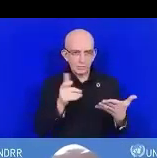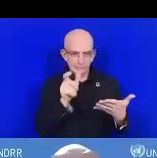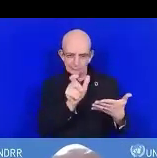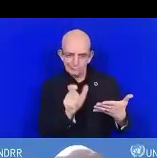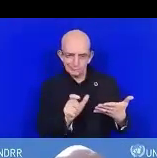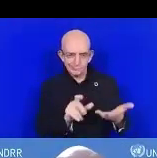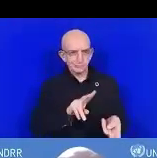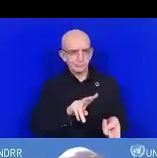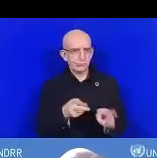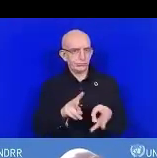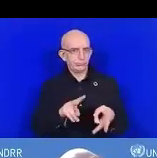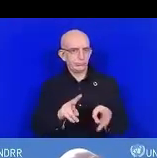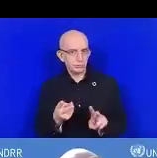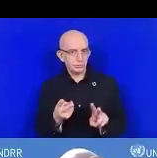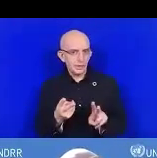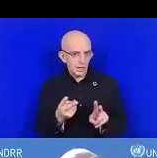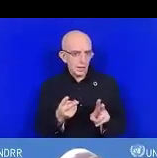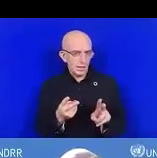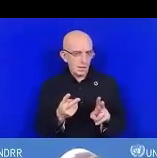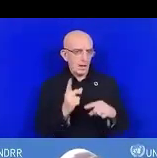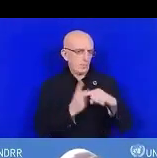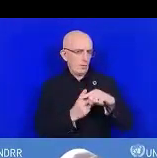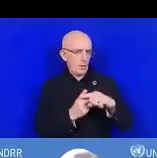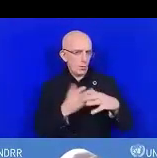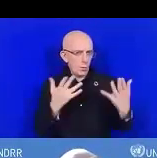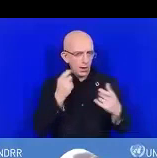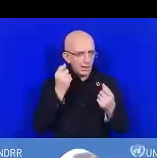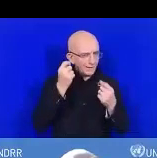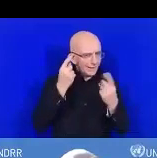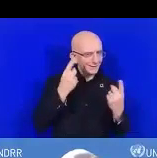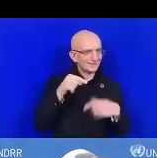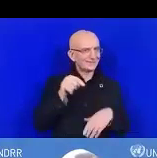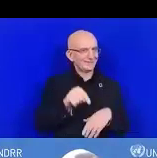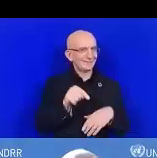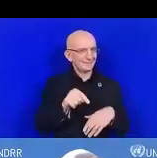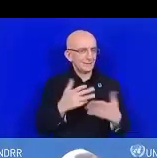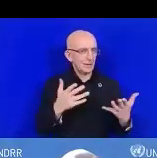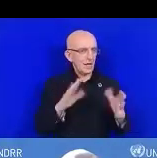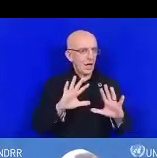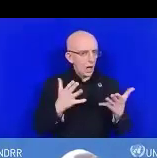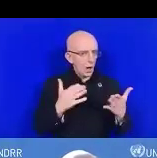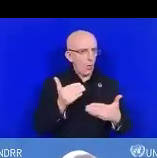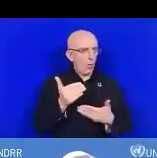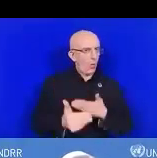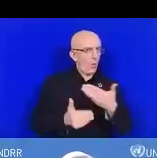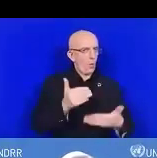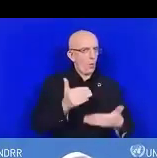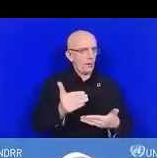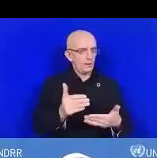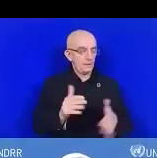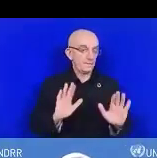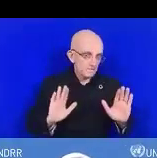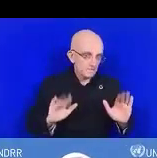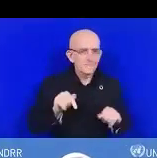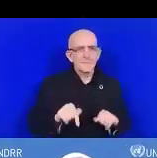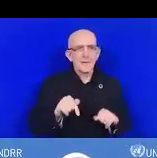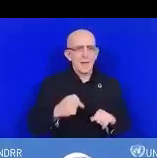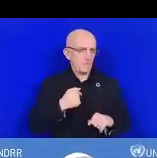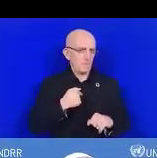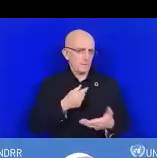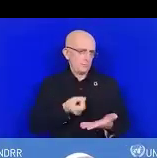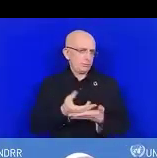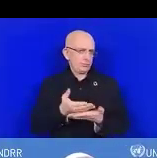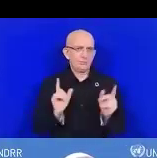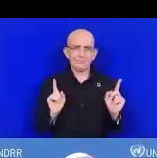Je sais que j'ai pris un peu beaucoup de temps que prévu, mais une fois de plus,